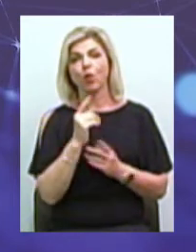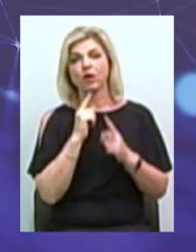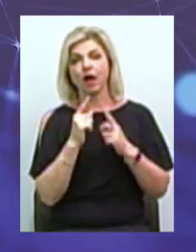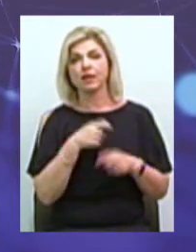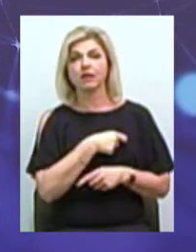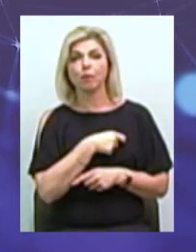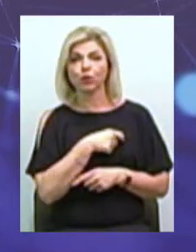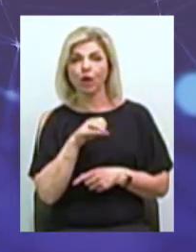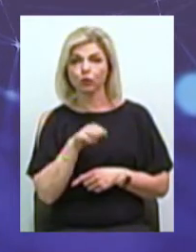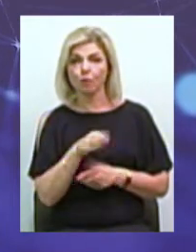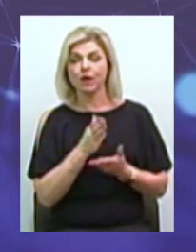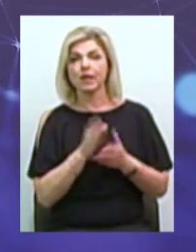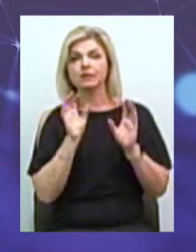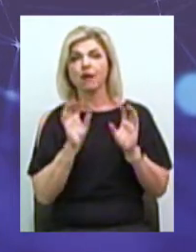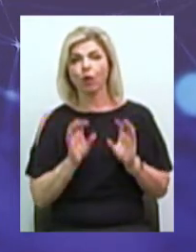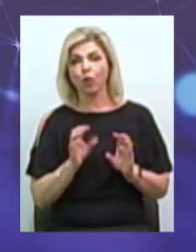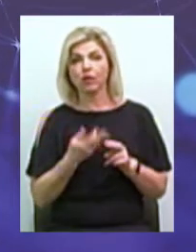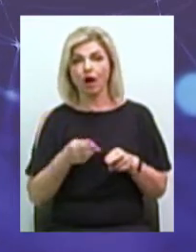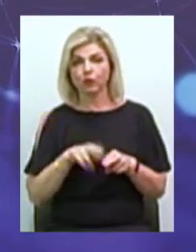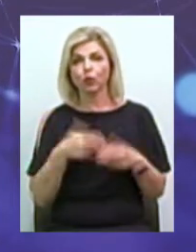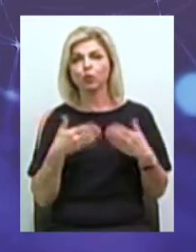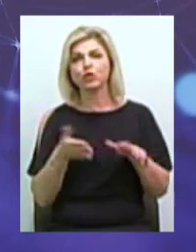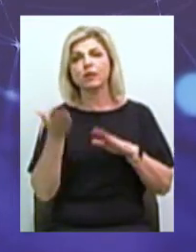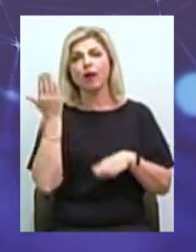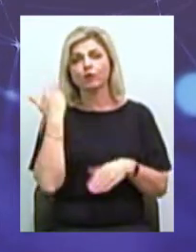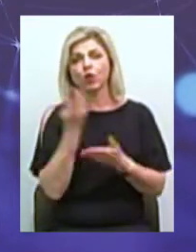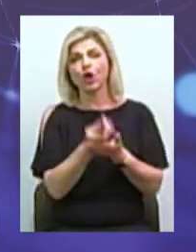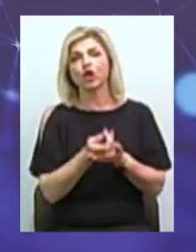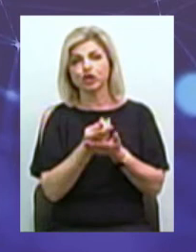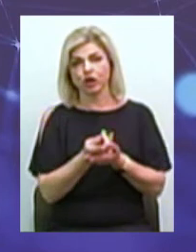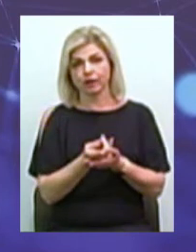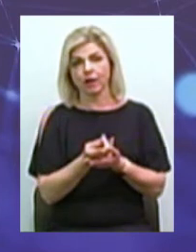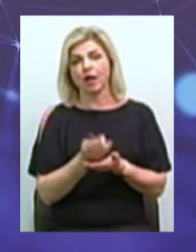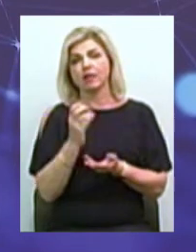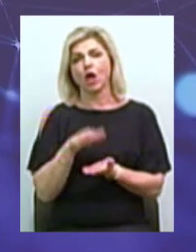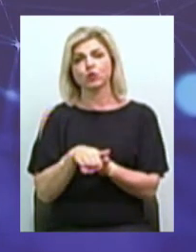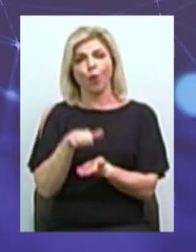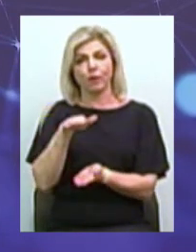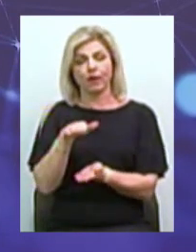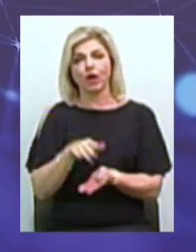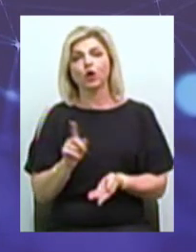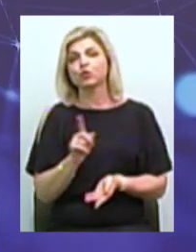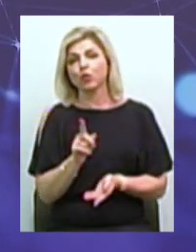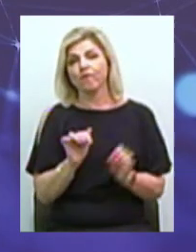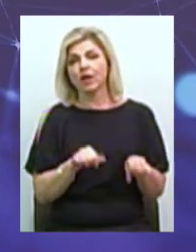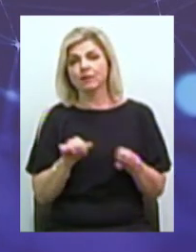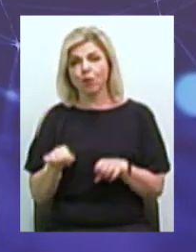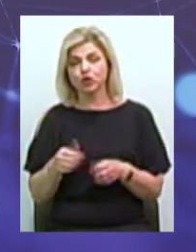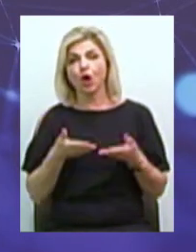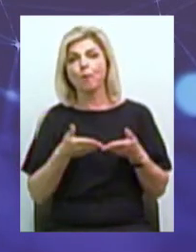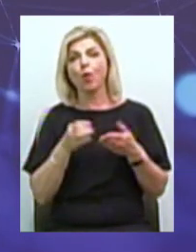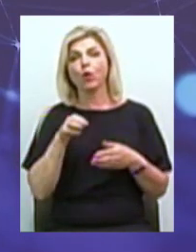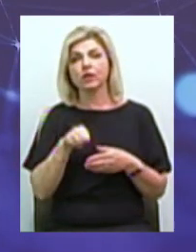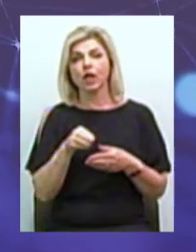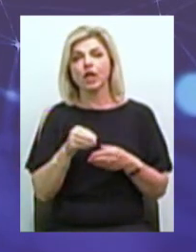депутатам, є закон, який вже давно лежить на стопочці О тому, що, можливо, портові збори,